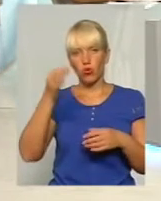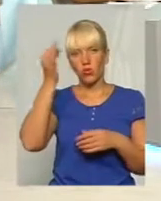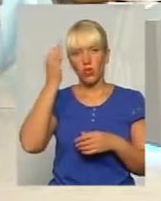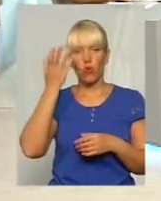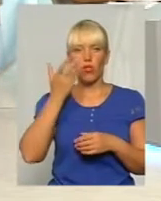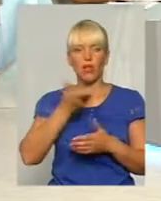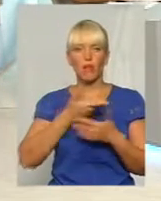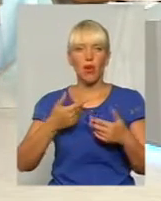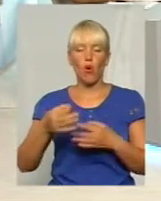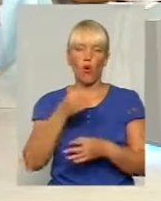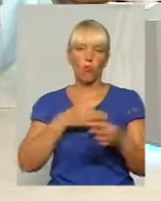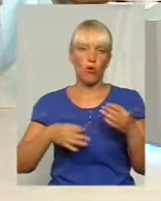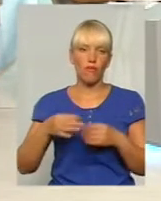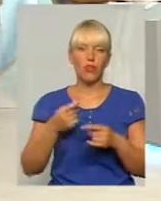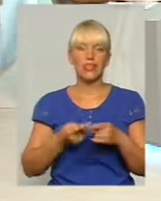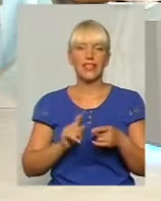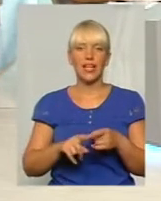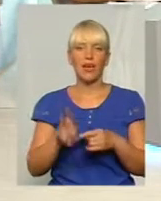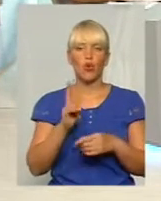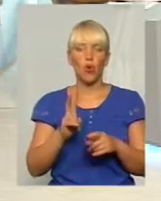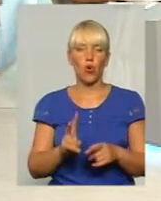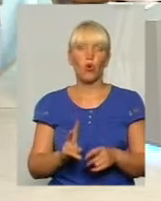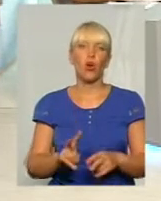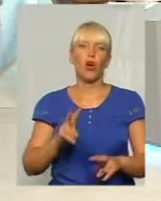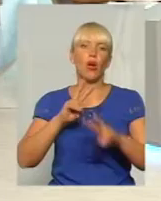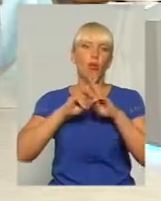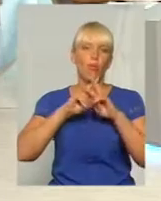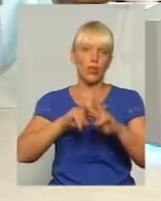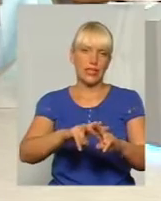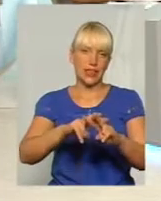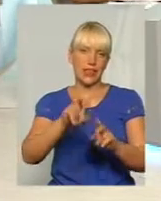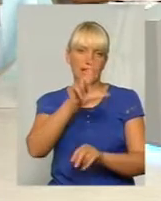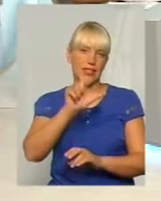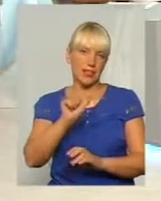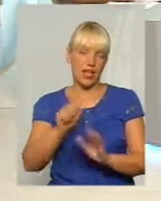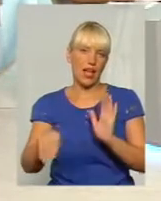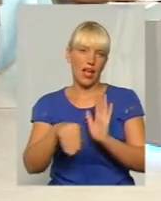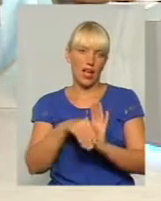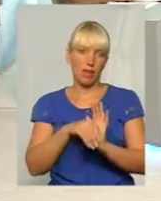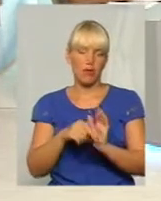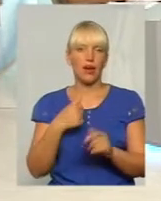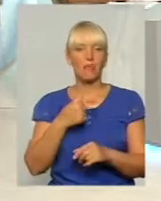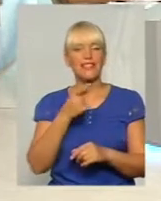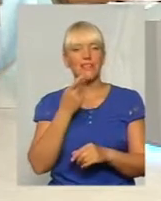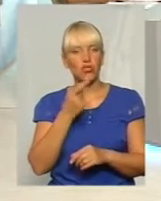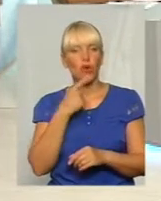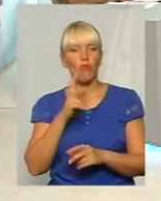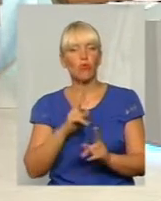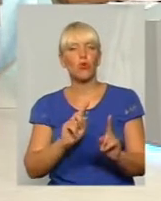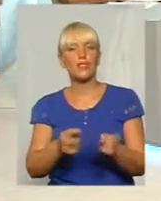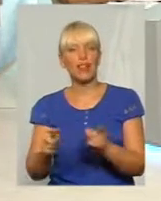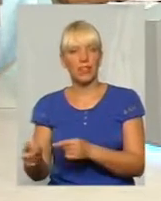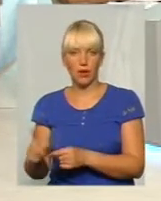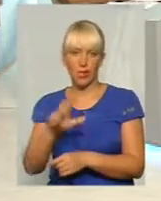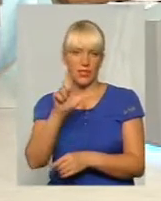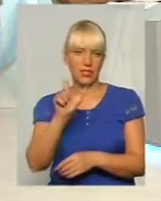обговорювали те, кого посадили за хабар. Ми завжди з вами обговорюємо, кого затримали за хабар. І,